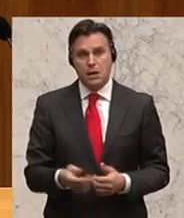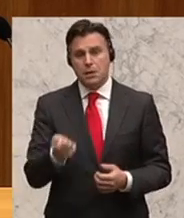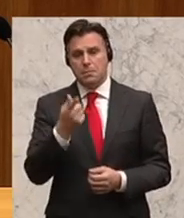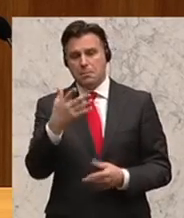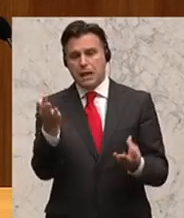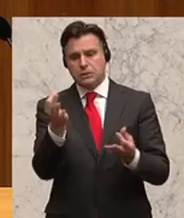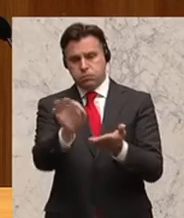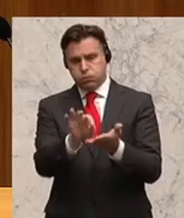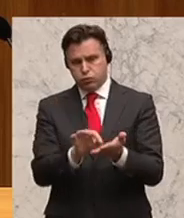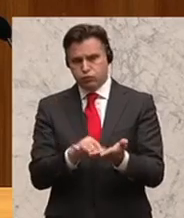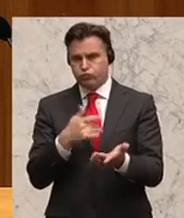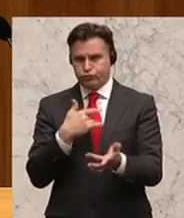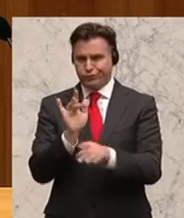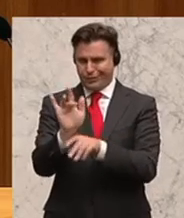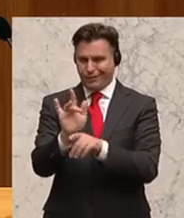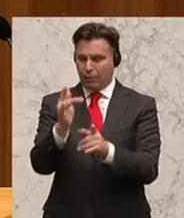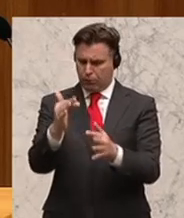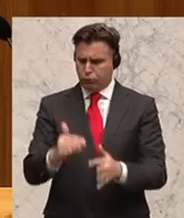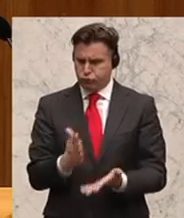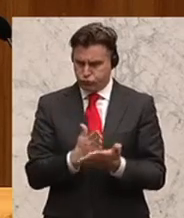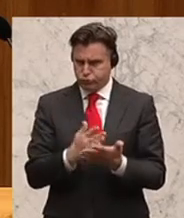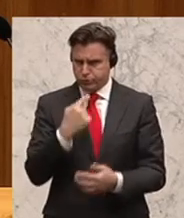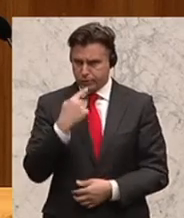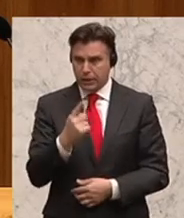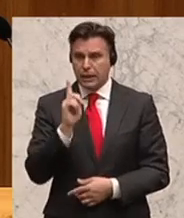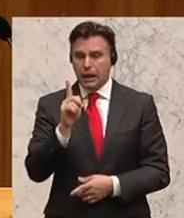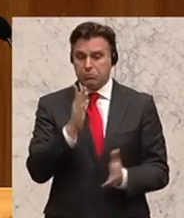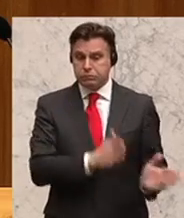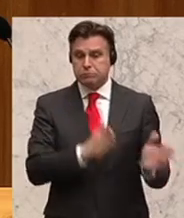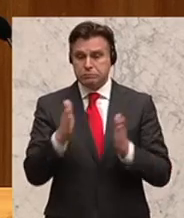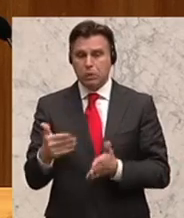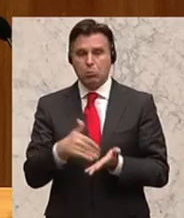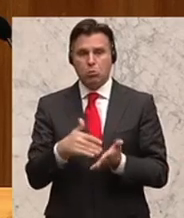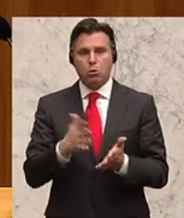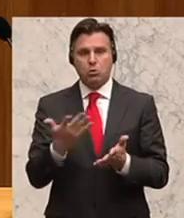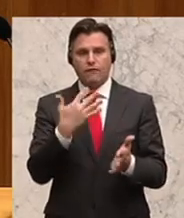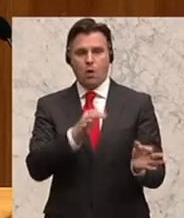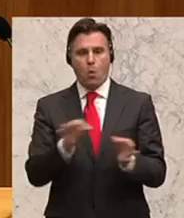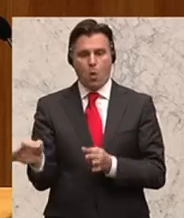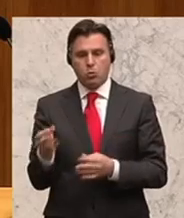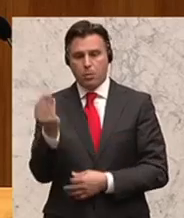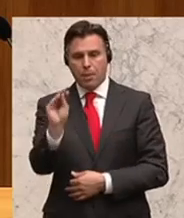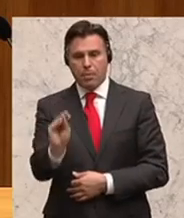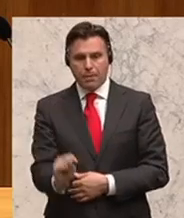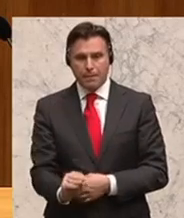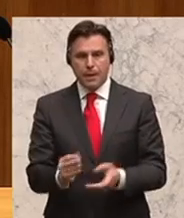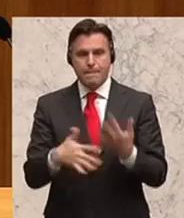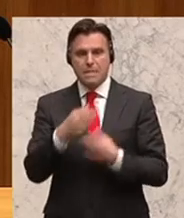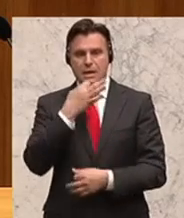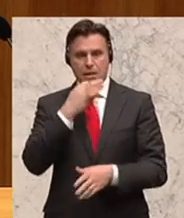kritisiere, werden dann im Weiteren in einigen Verordnungen noch geregelt, in den Verordnungen konkretisiert.